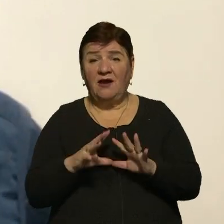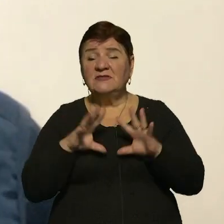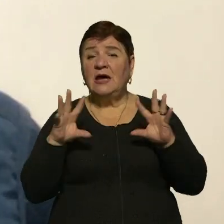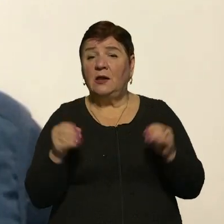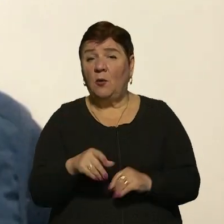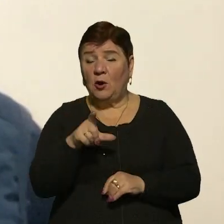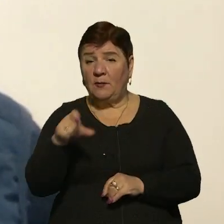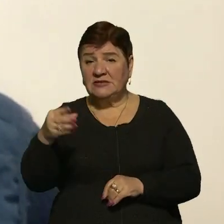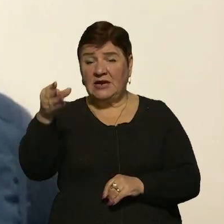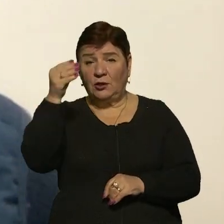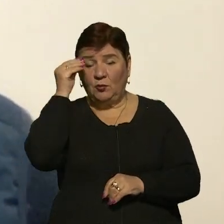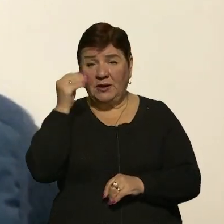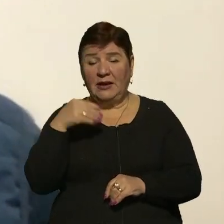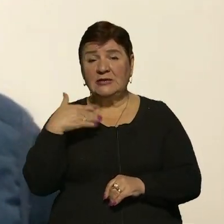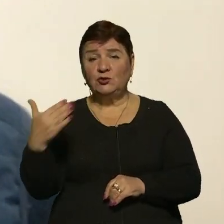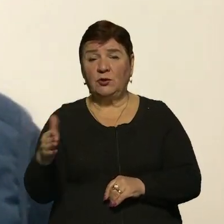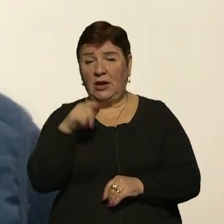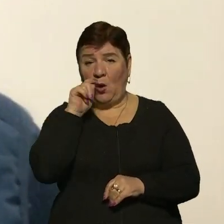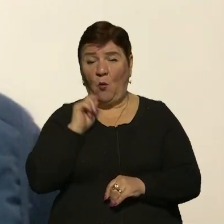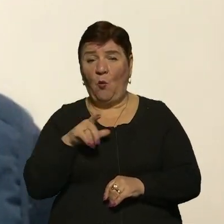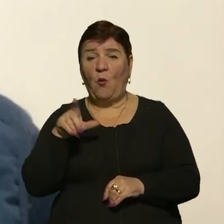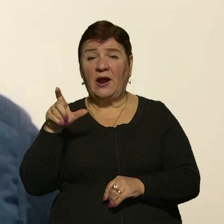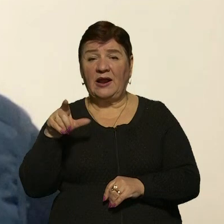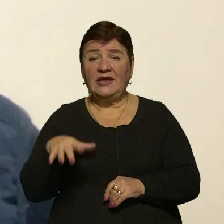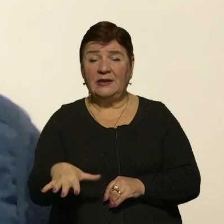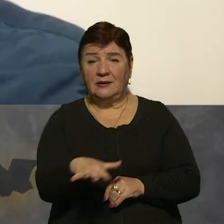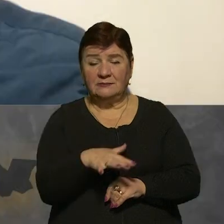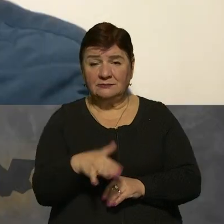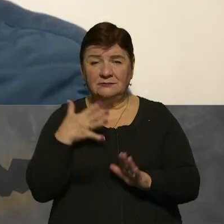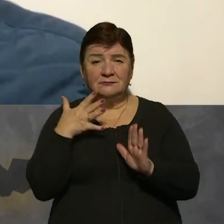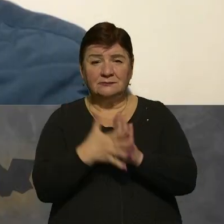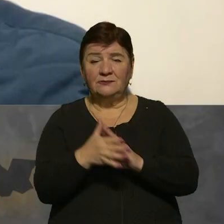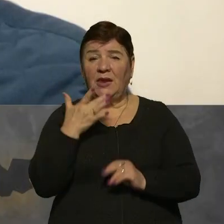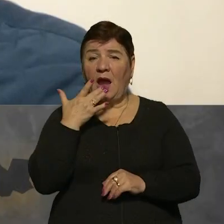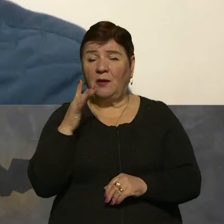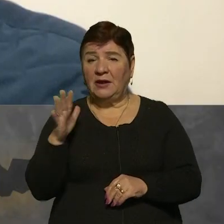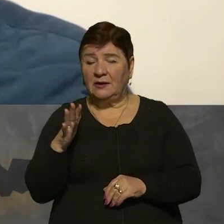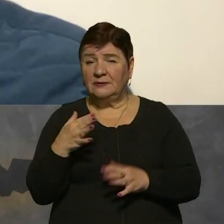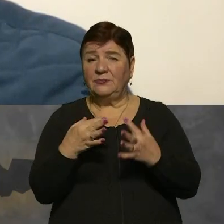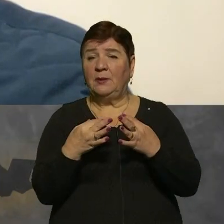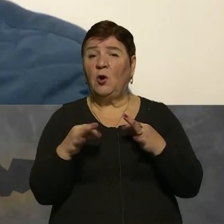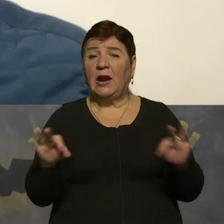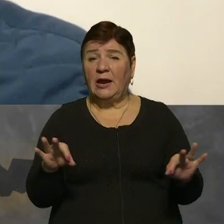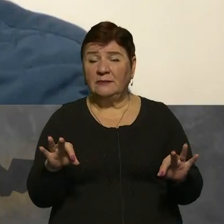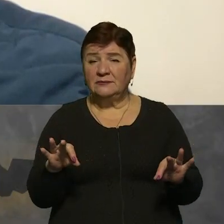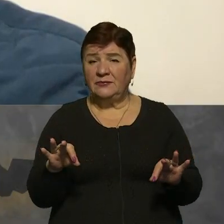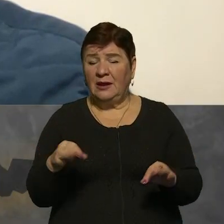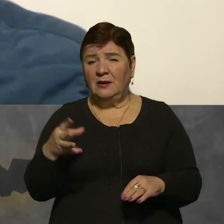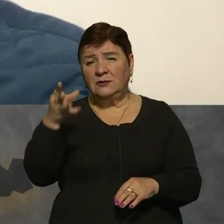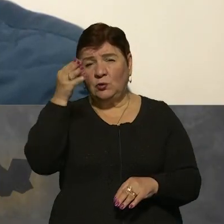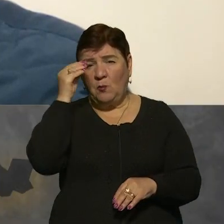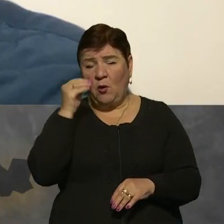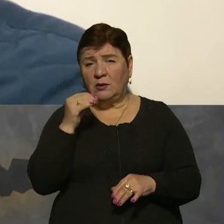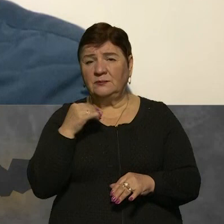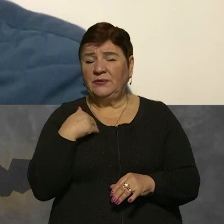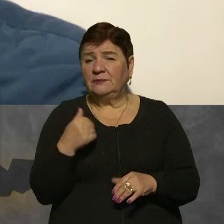громадська думка на стороні України. Пане Олександре, зрозуміло, що в Америці панує демократія, плюралізм думок, і